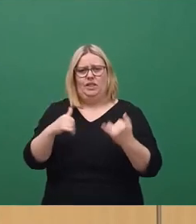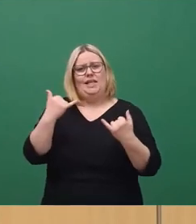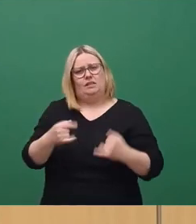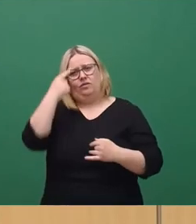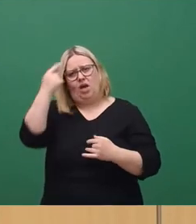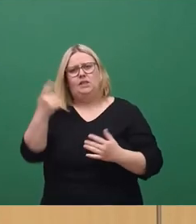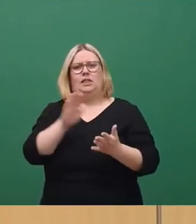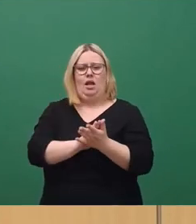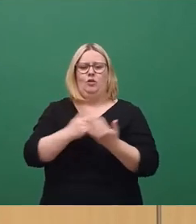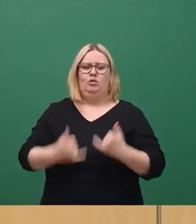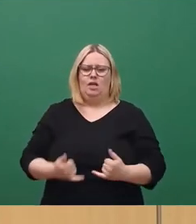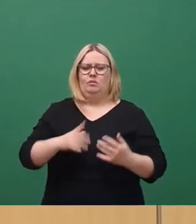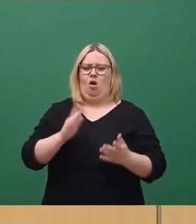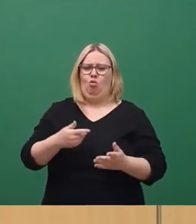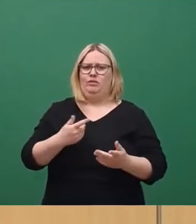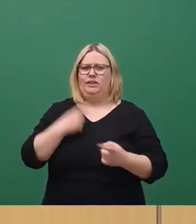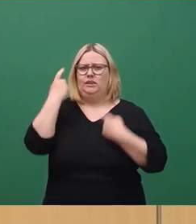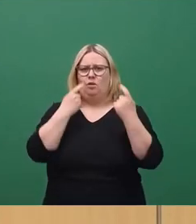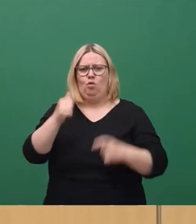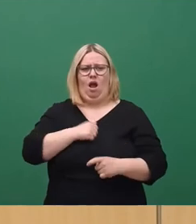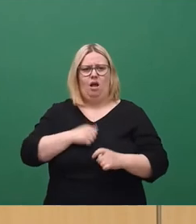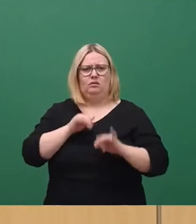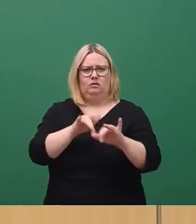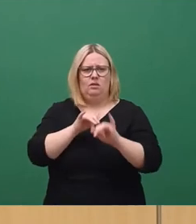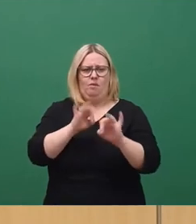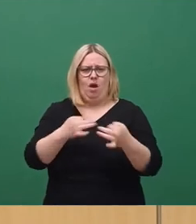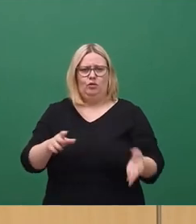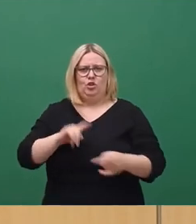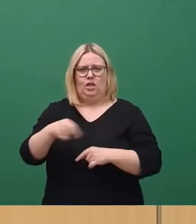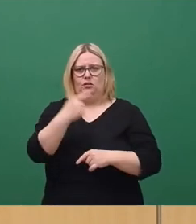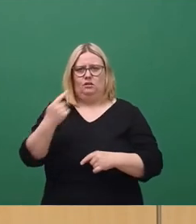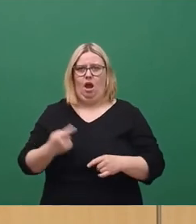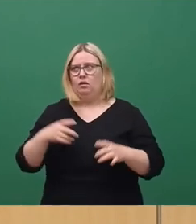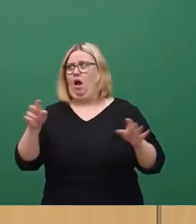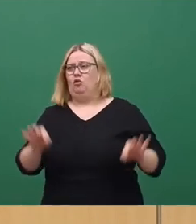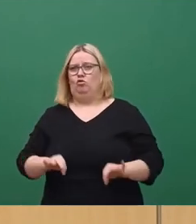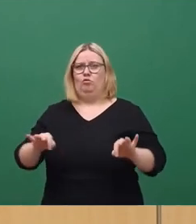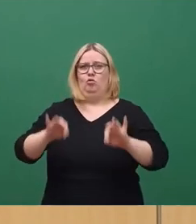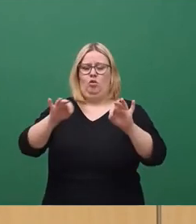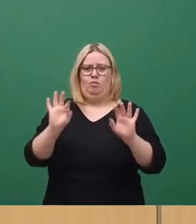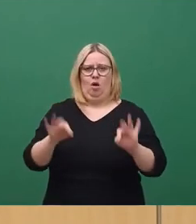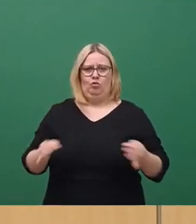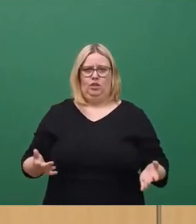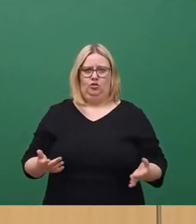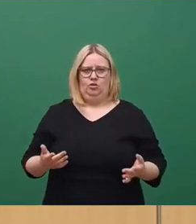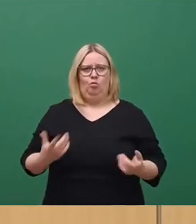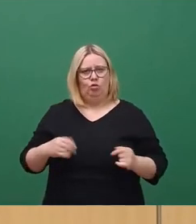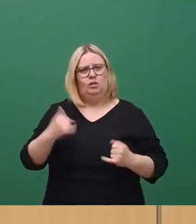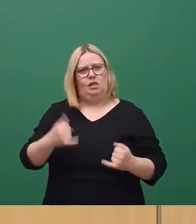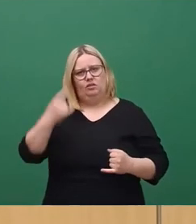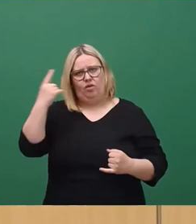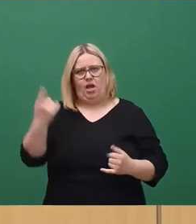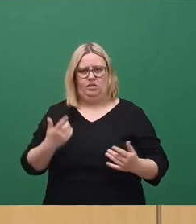Insofern brauchen wir auch niemanden Sorge und Angst zu machen, dass in den nächsten Jahren sich hier irgendwelche Löcher auftun werden auf der Einnahmeseite.